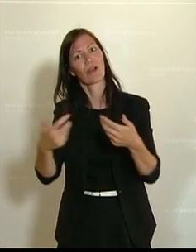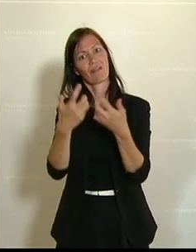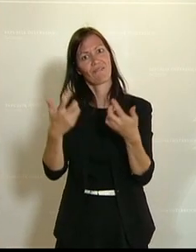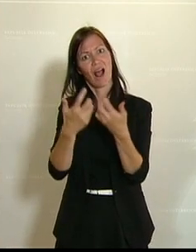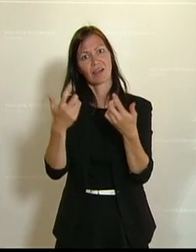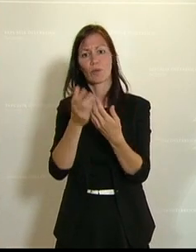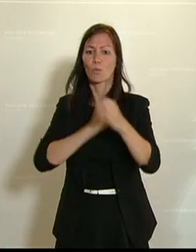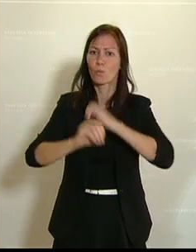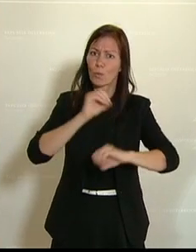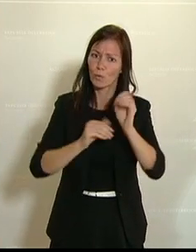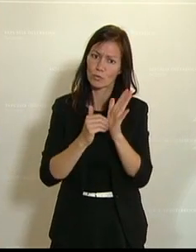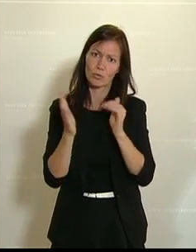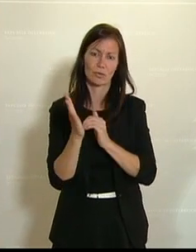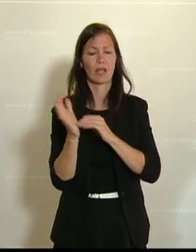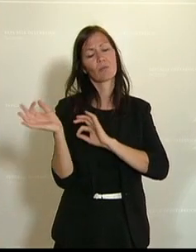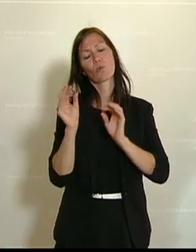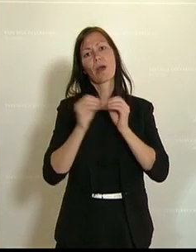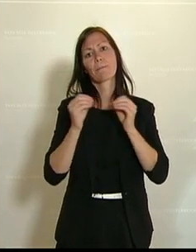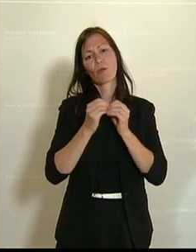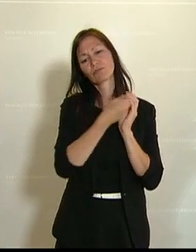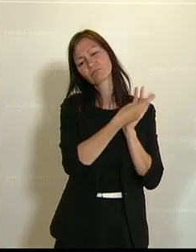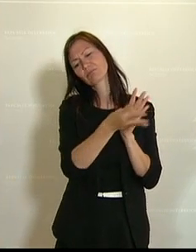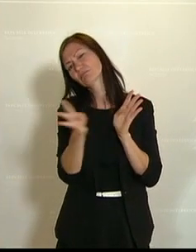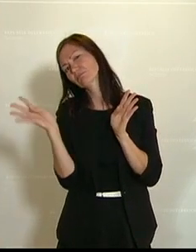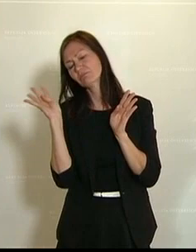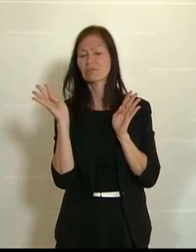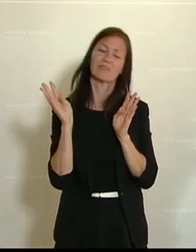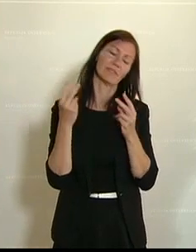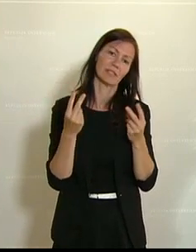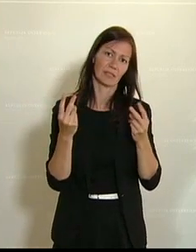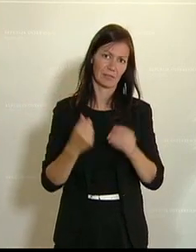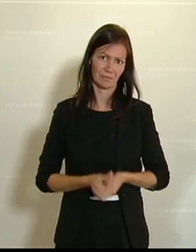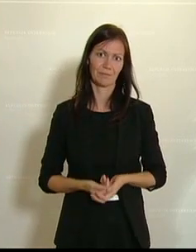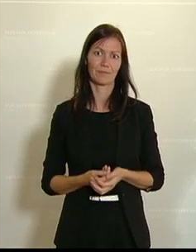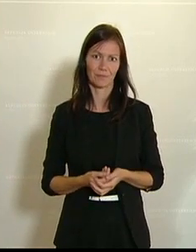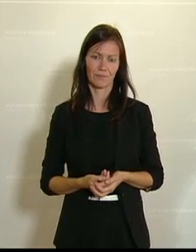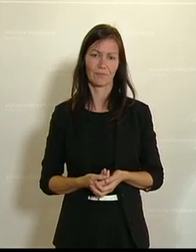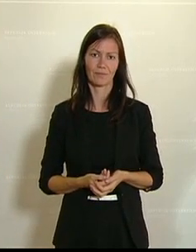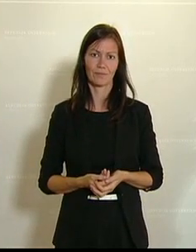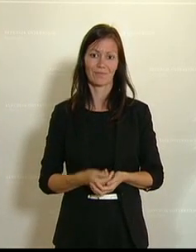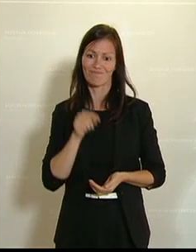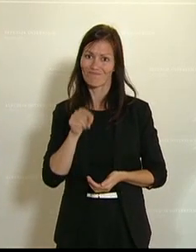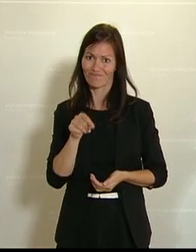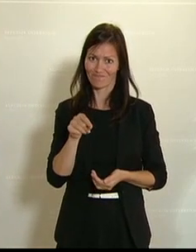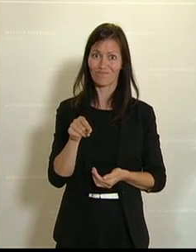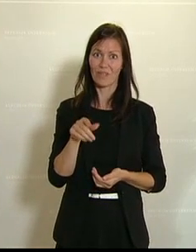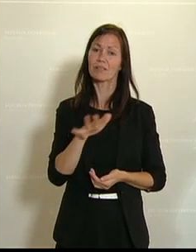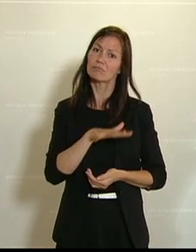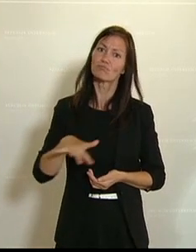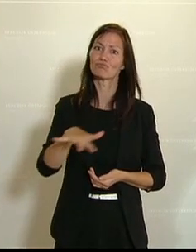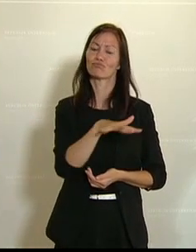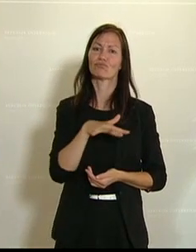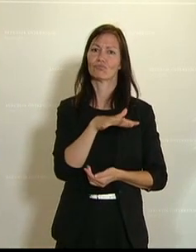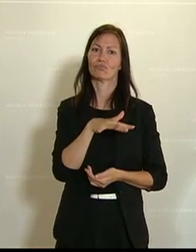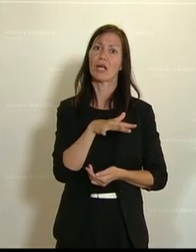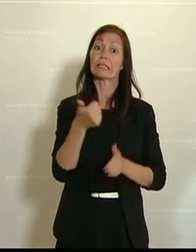das Ökosystem und die biologische Vielfalt von großer Bedeutung. Wir haben in diesem Bereich in Österreich bereits